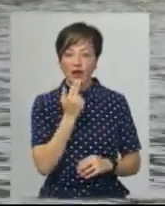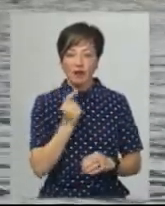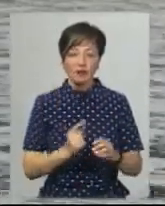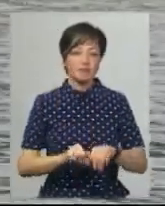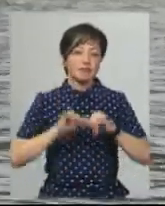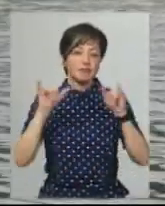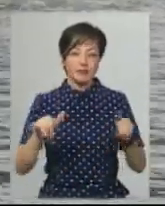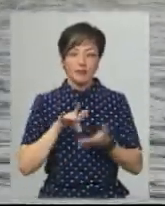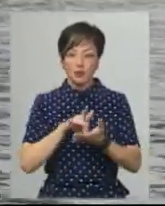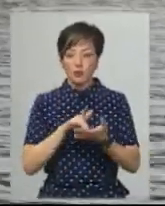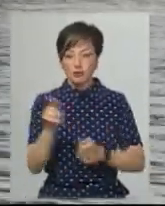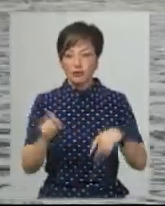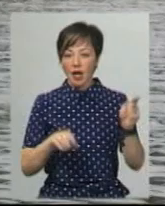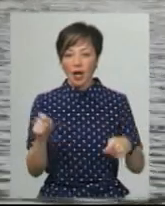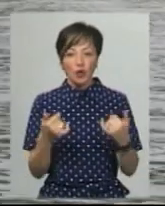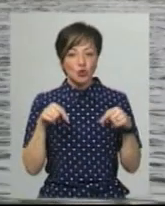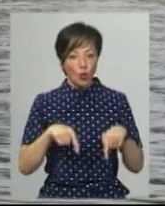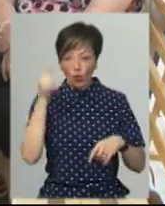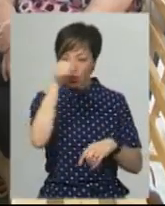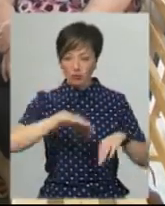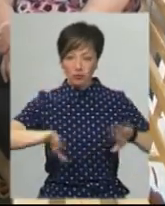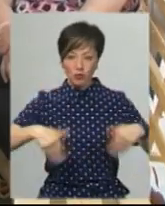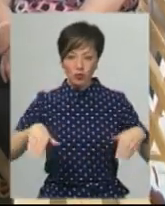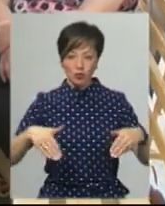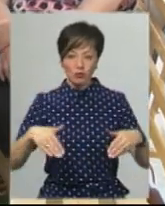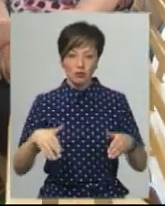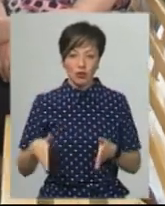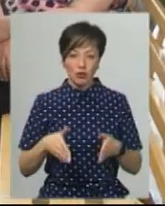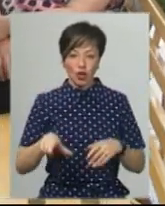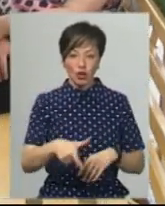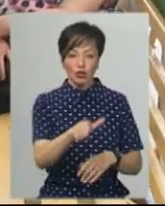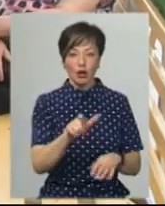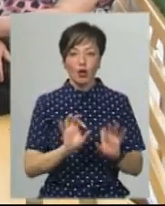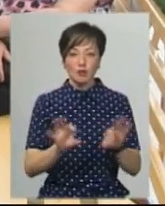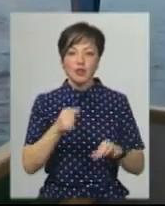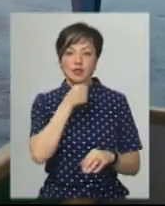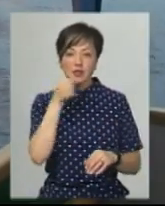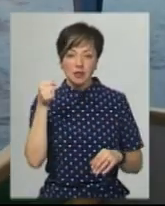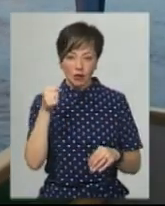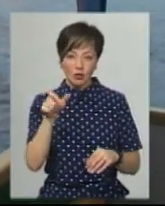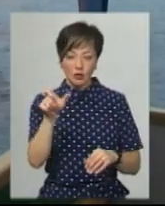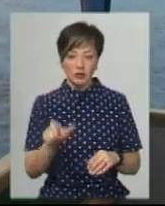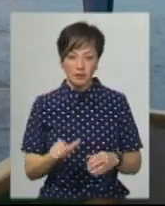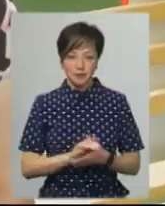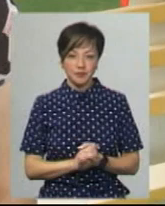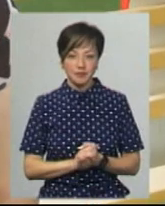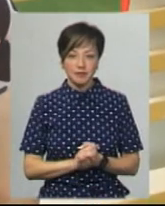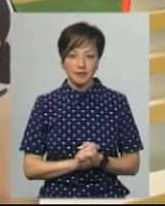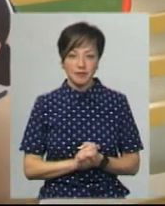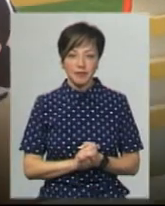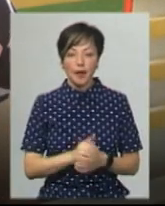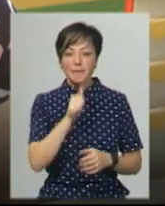туристичного сезону цьогоріч береги річки Калюс пустують, розповідає староста Рудковецького Старостинського округу Галина Поляруш.